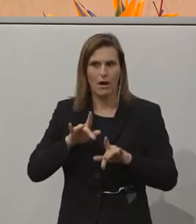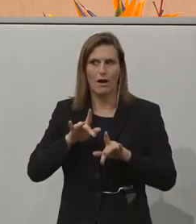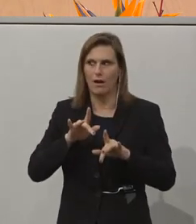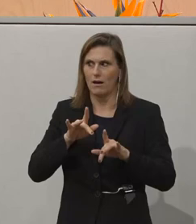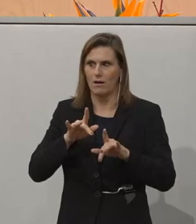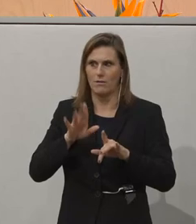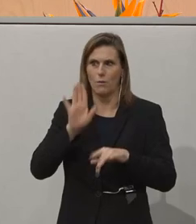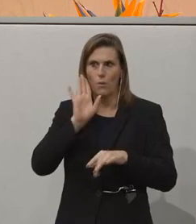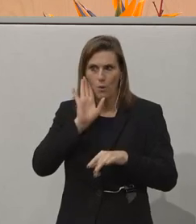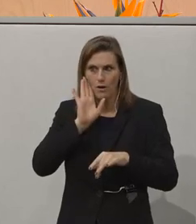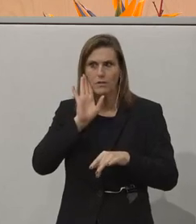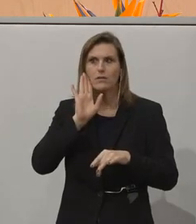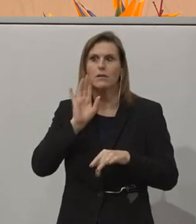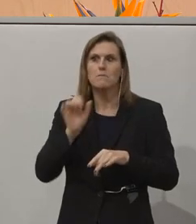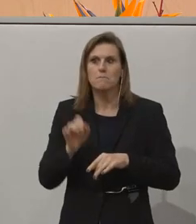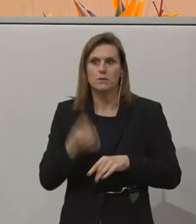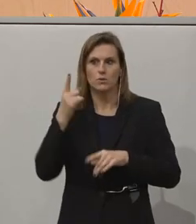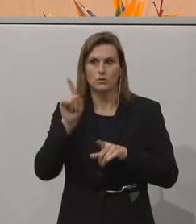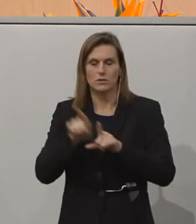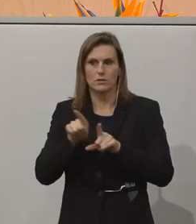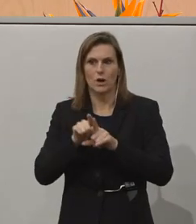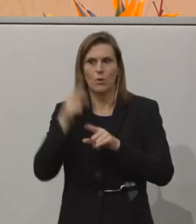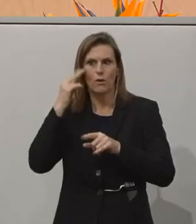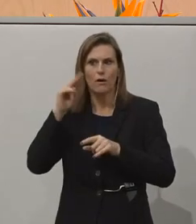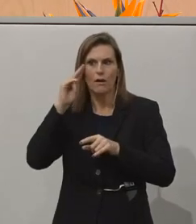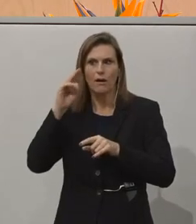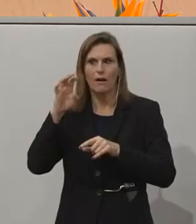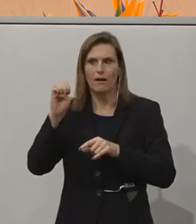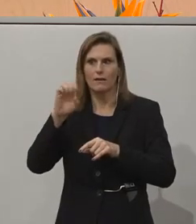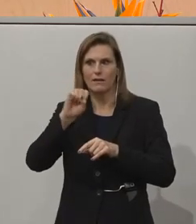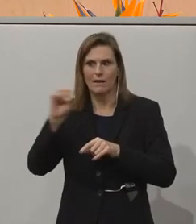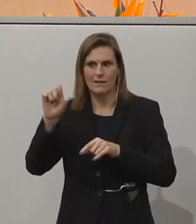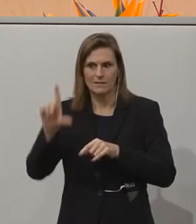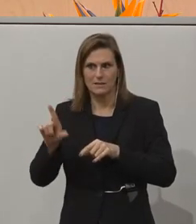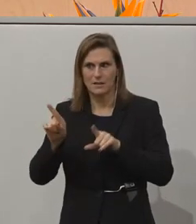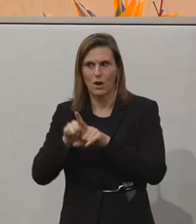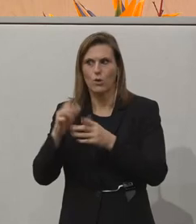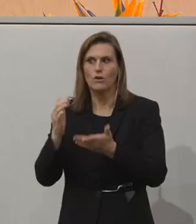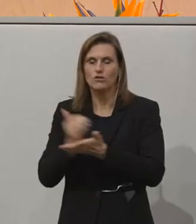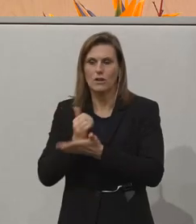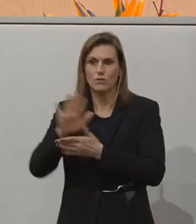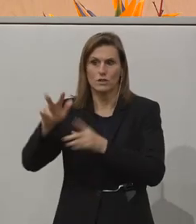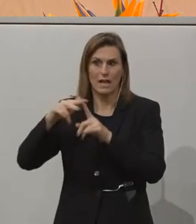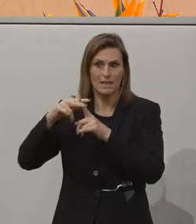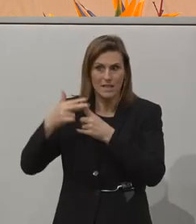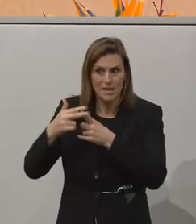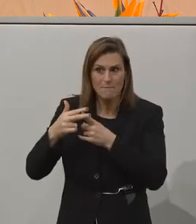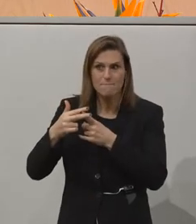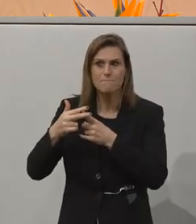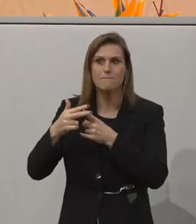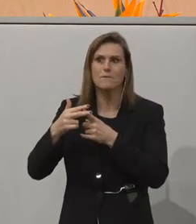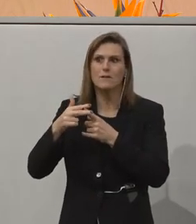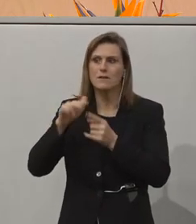gerichtet haben. Insbesondere an den Herrn Essel, auch stellvertretend für sein Team, die